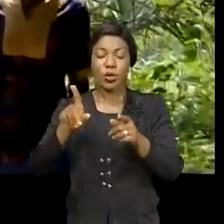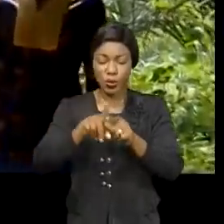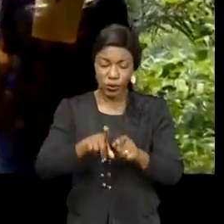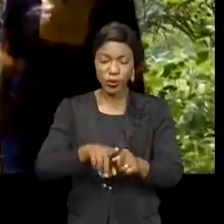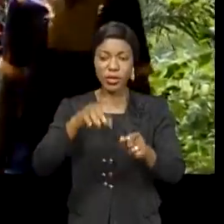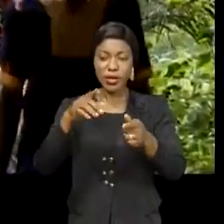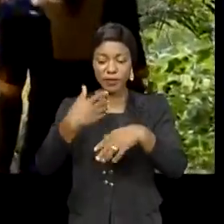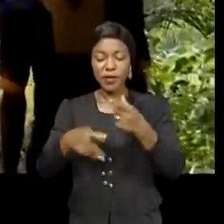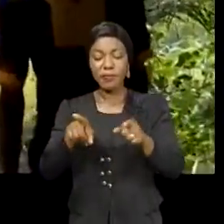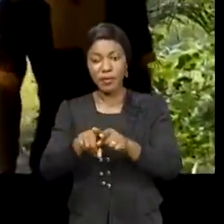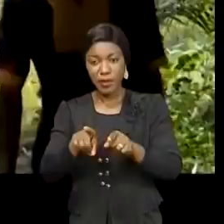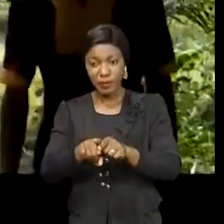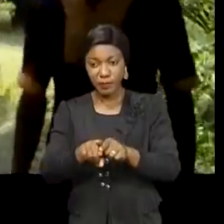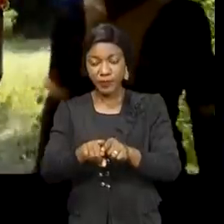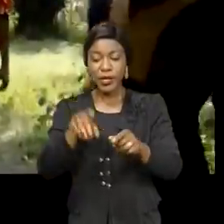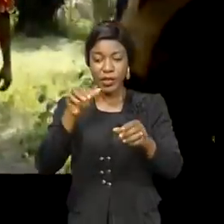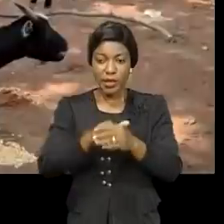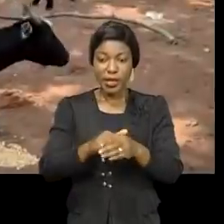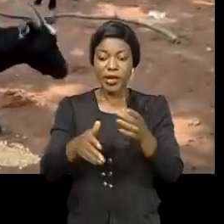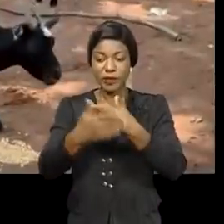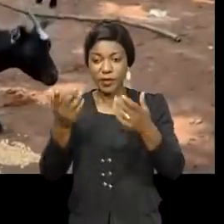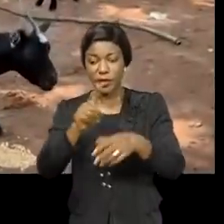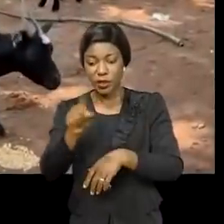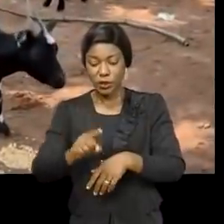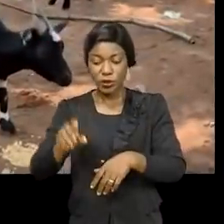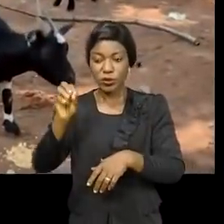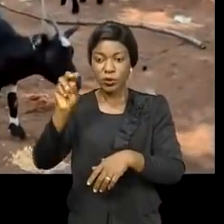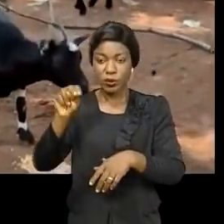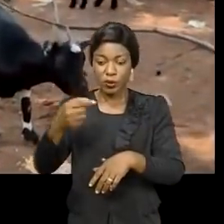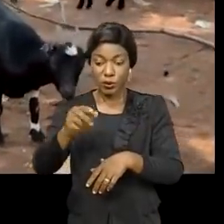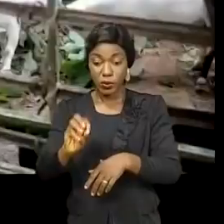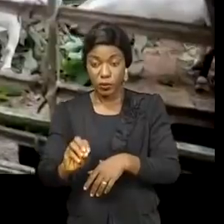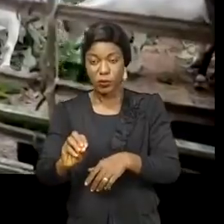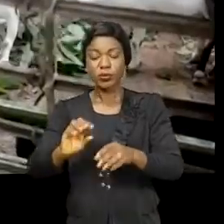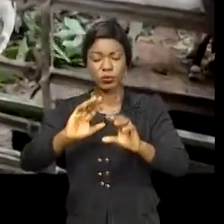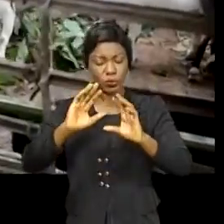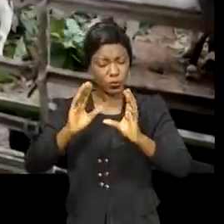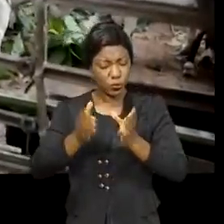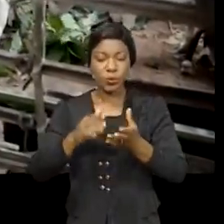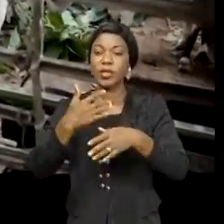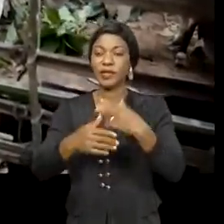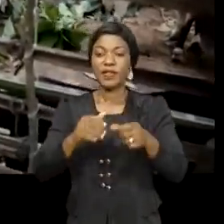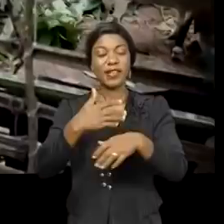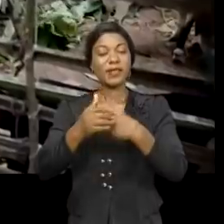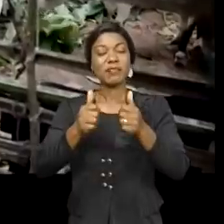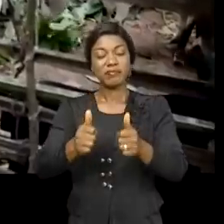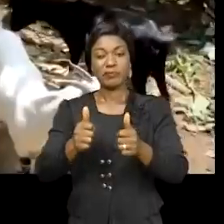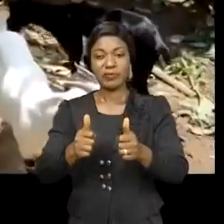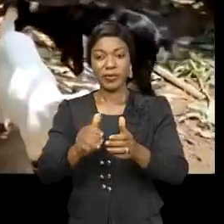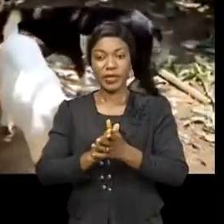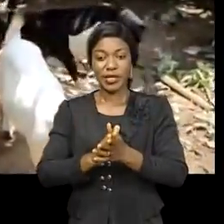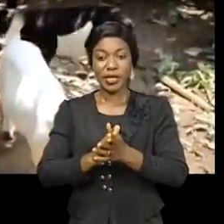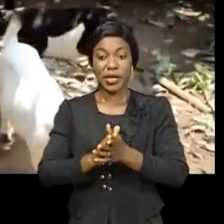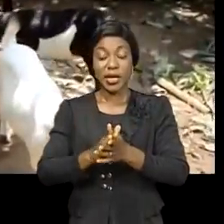territoire, et dans la ville de Zongo, où des résultats satisfaisants ont été enregistrés. A Libengue, territoire, sur 65